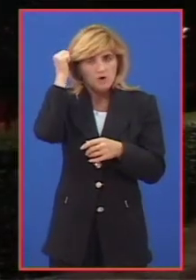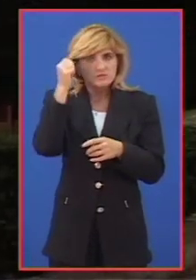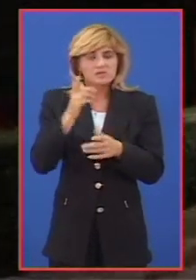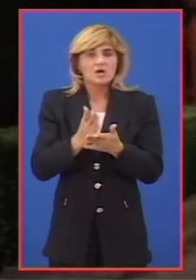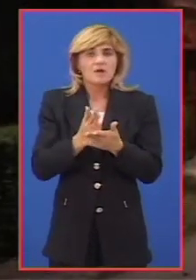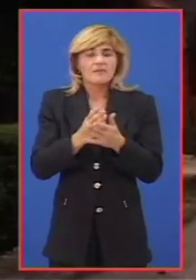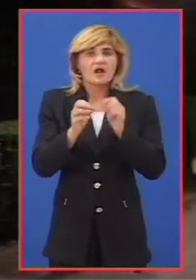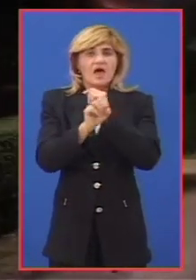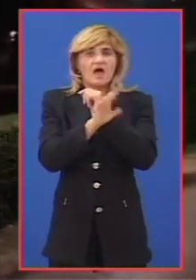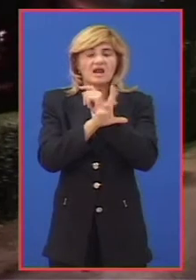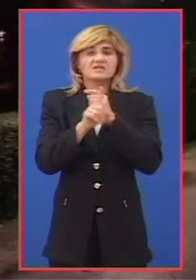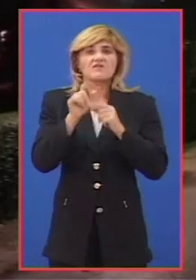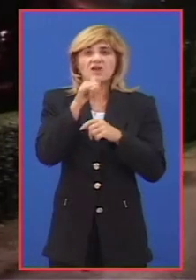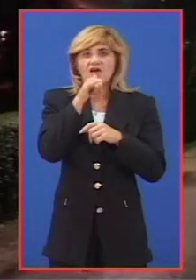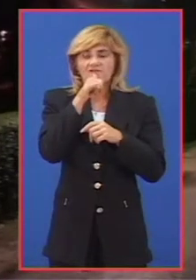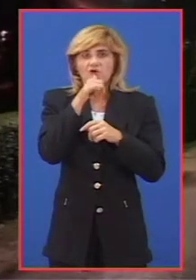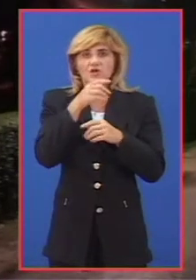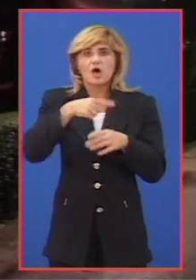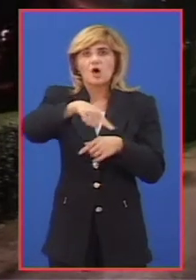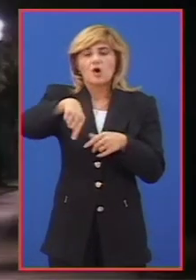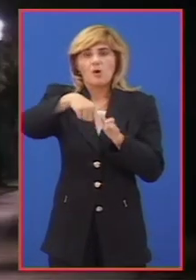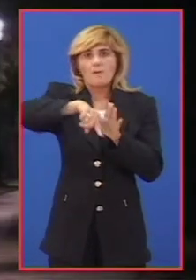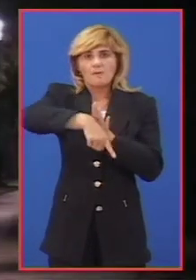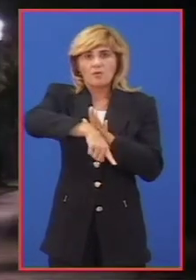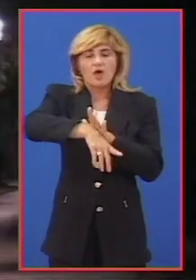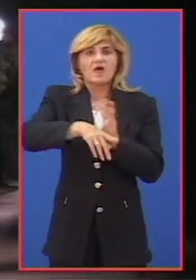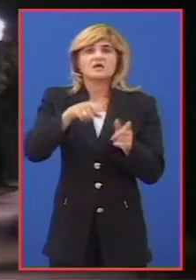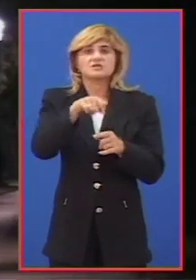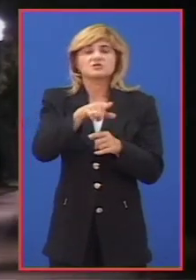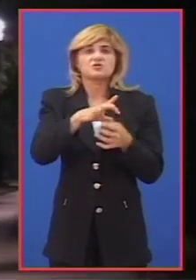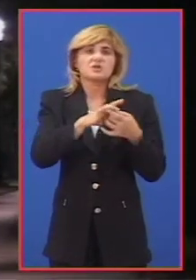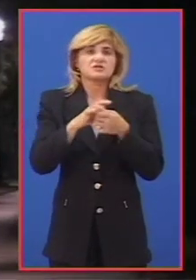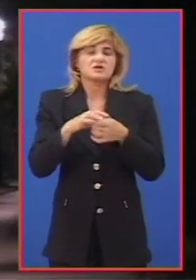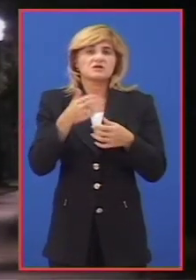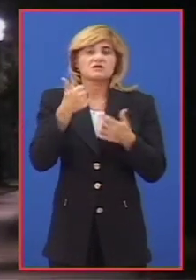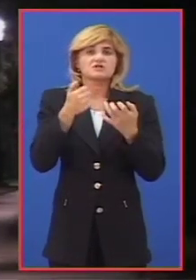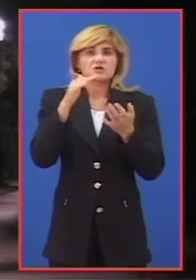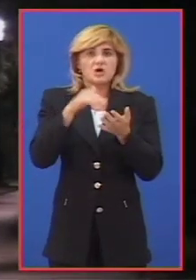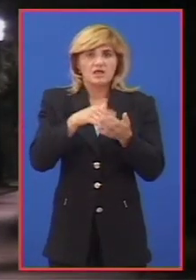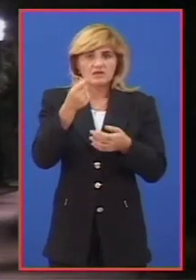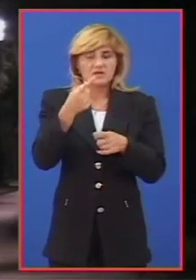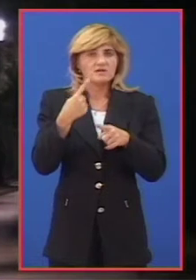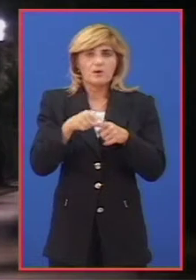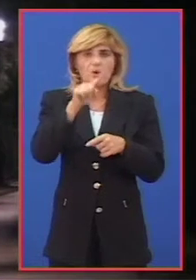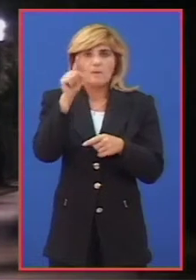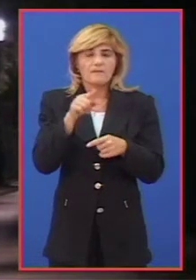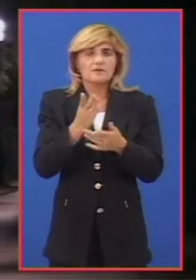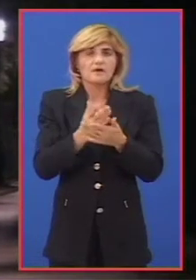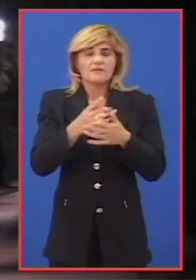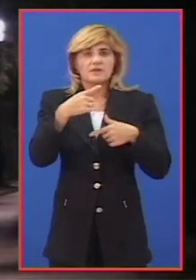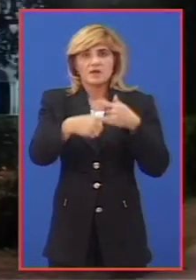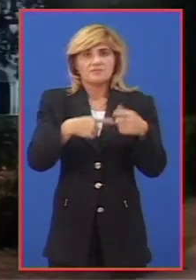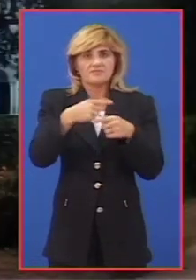rasveta na vodicama Bunariću. Za Bunariću je 600 hiljada dinara jer su u pitanju reparirane